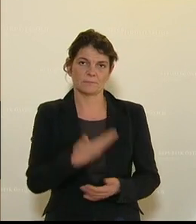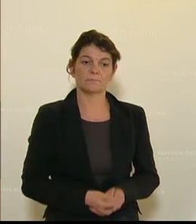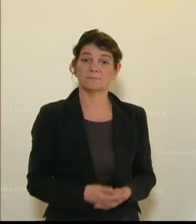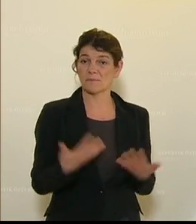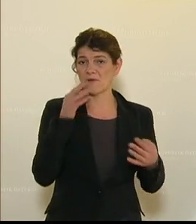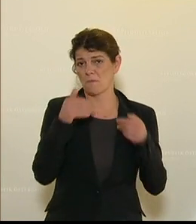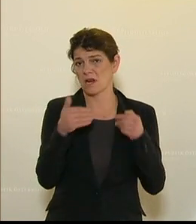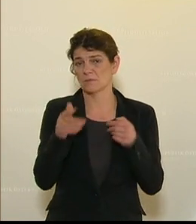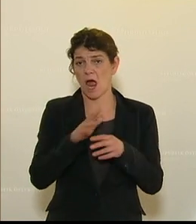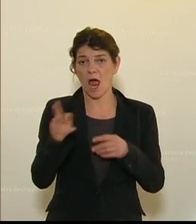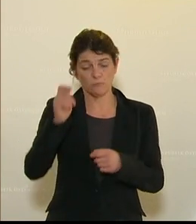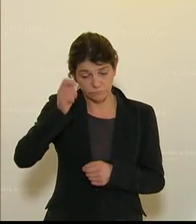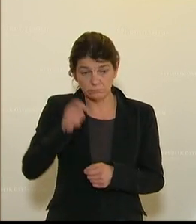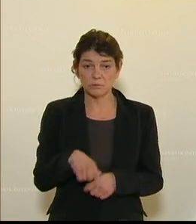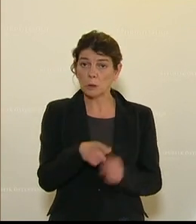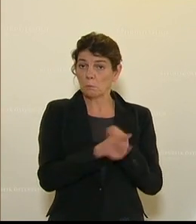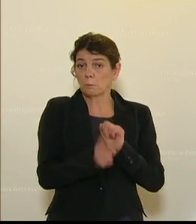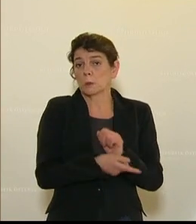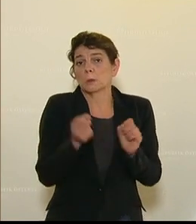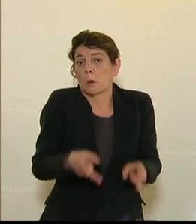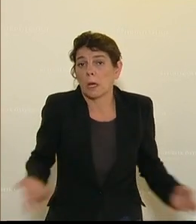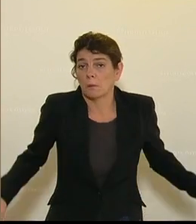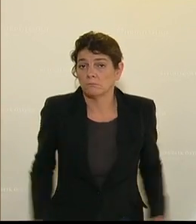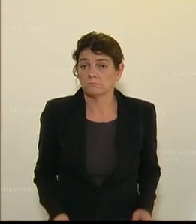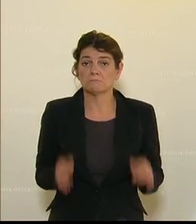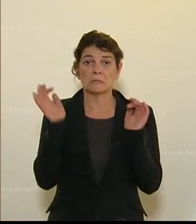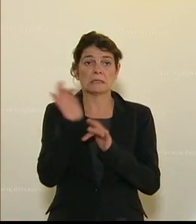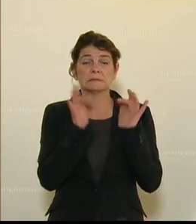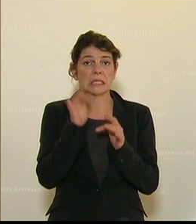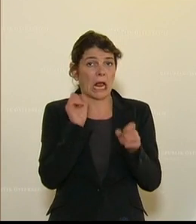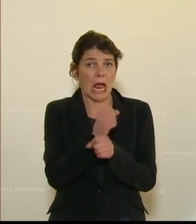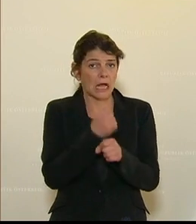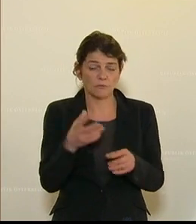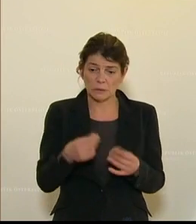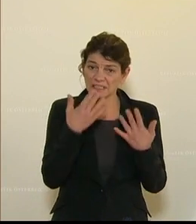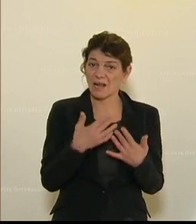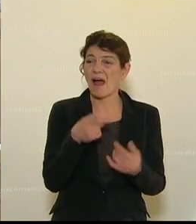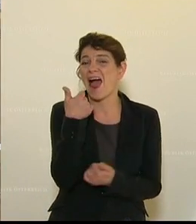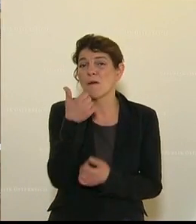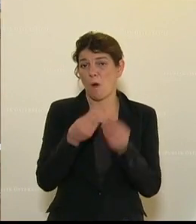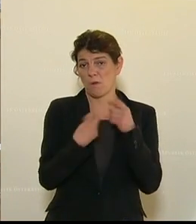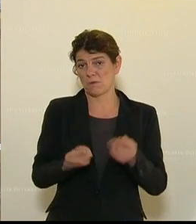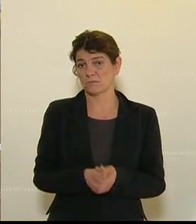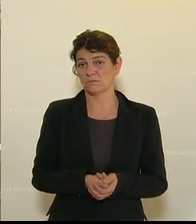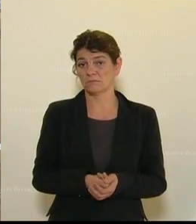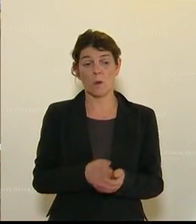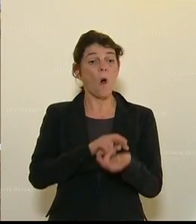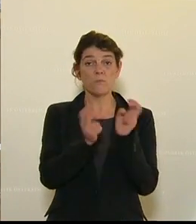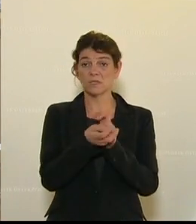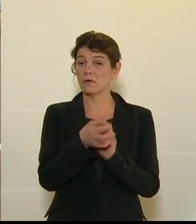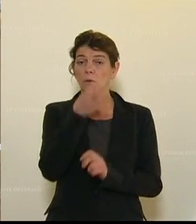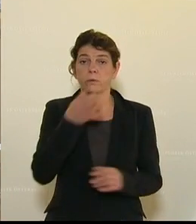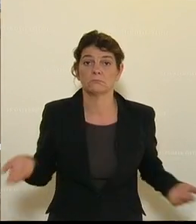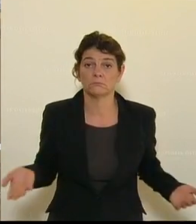Wertschätzung des Budgets ist okay. Das kann man nicht kritisieren von den Zahlen her. Sie haben nur ein Problem, Sie können es nicht umsetzen,